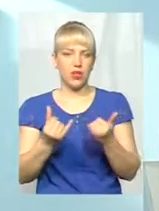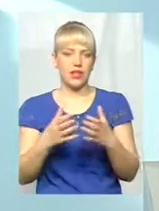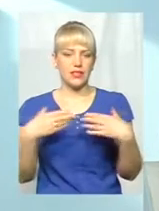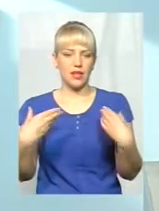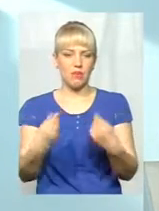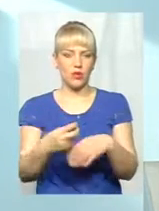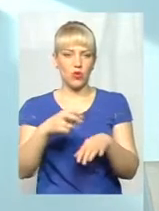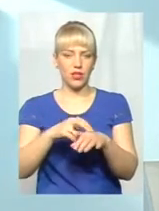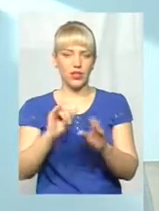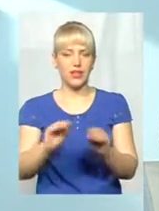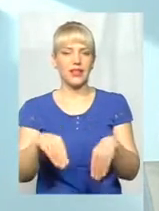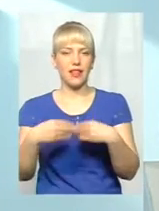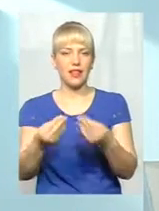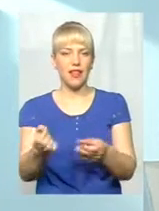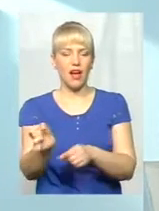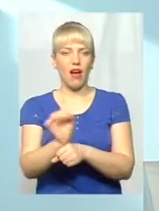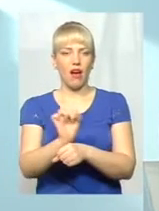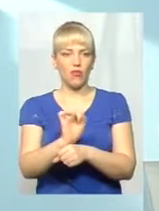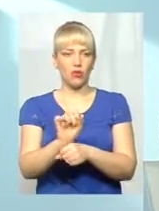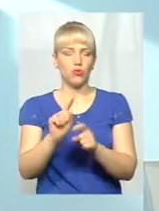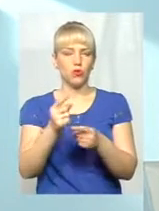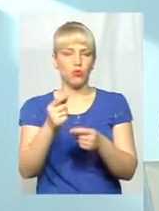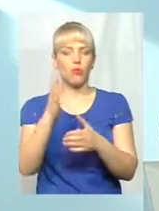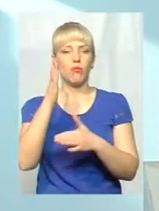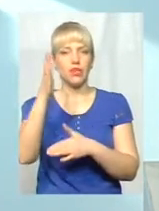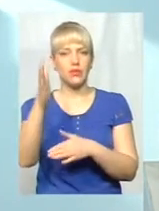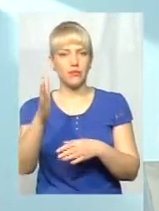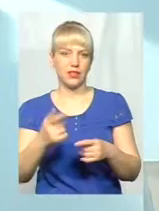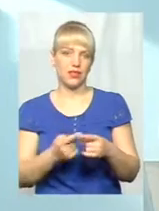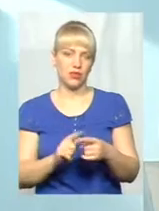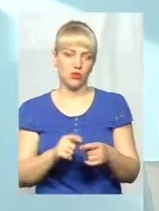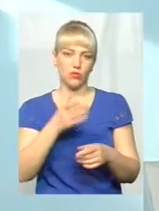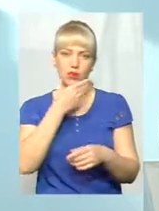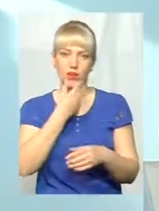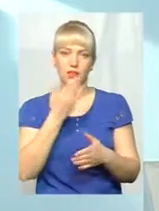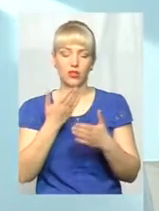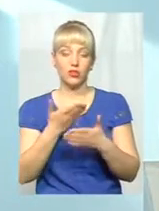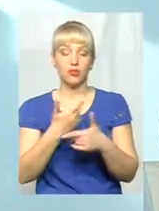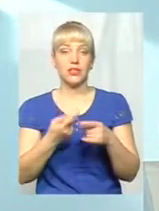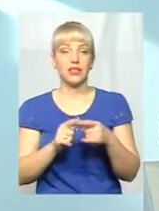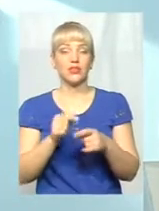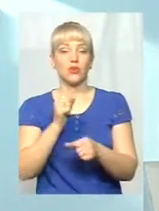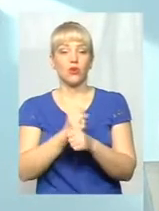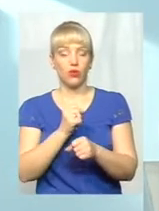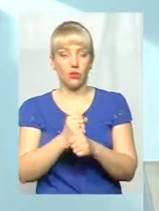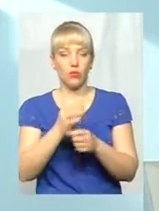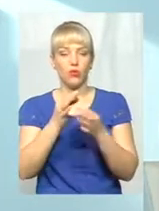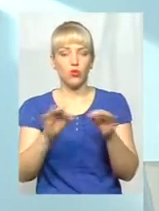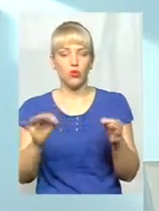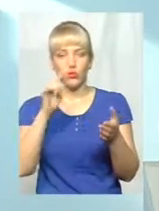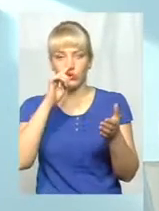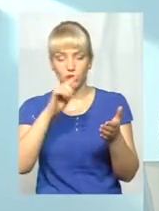Тому перспектива, я бачу тільки в цьому, ну, гарна перспектива. Якщо ми це зробимо, то доступність і якість значно